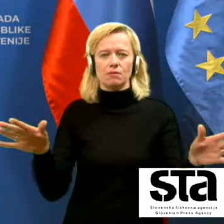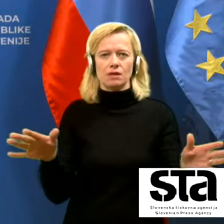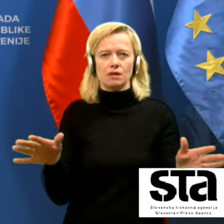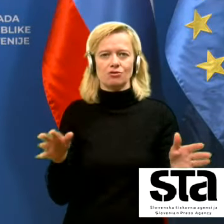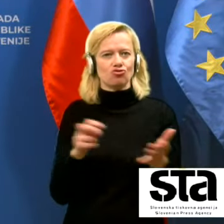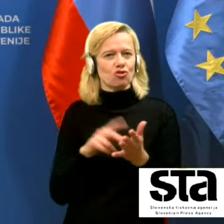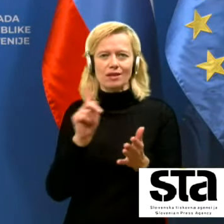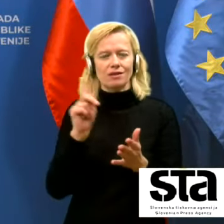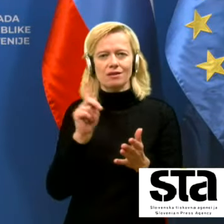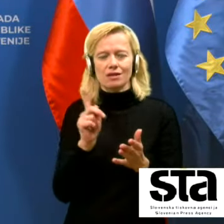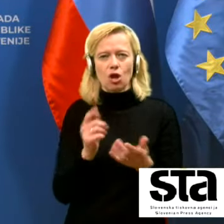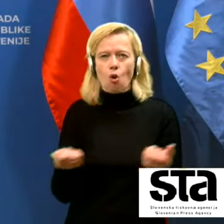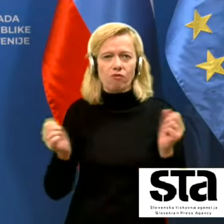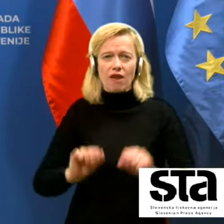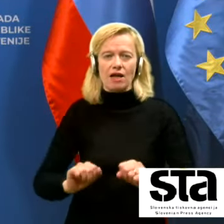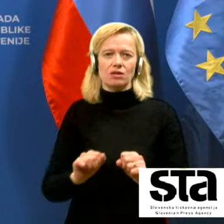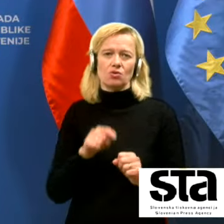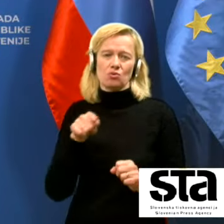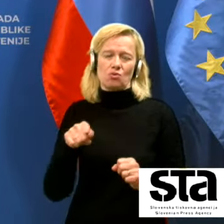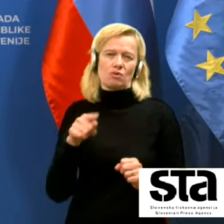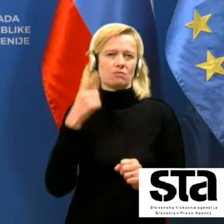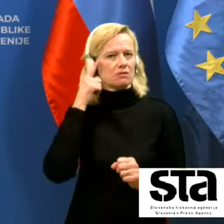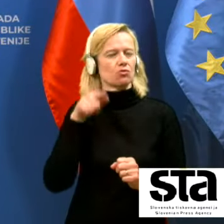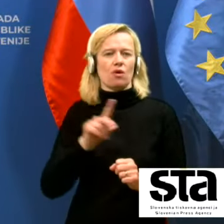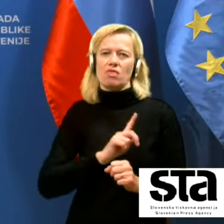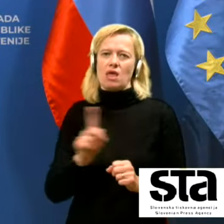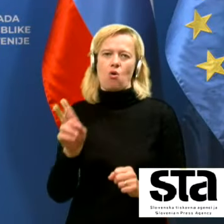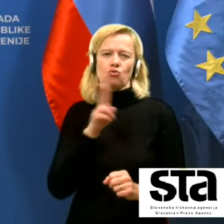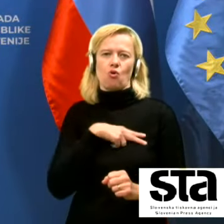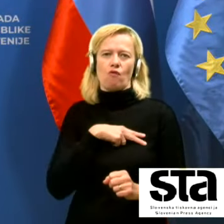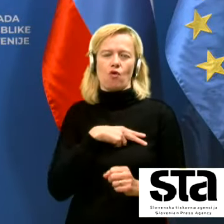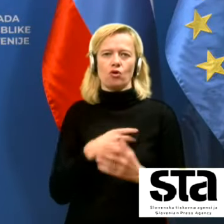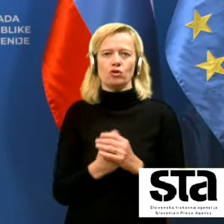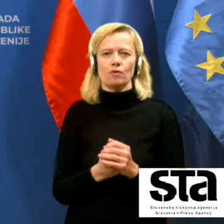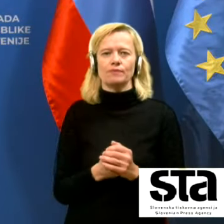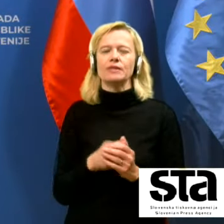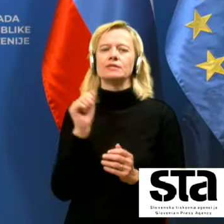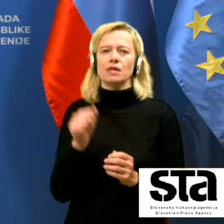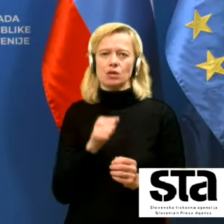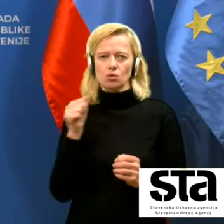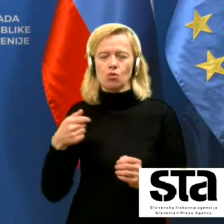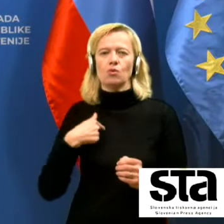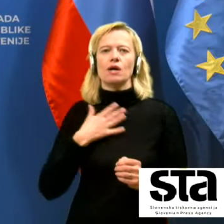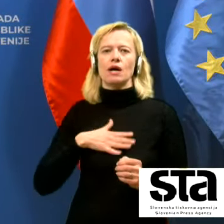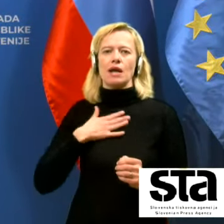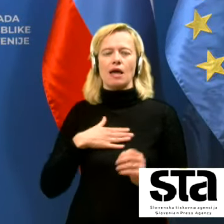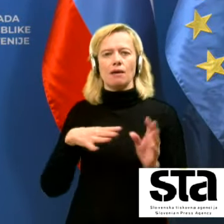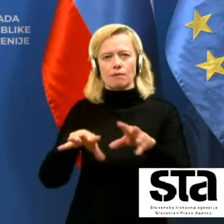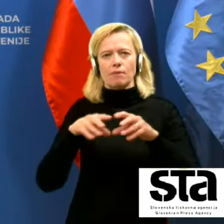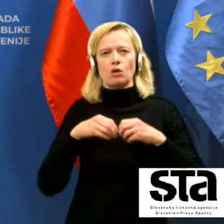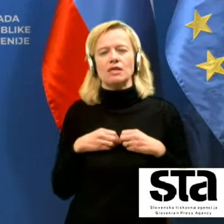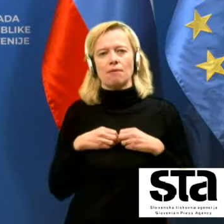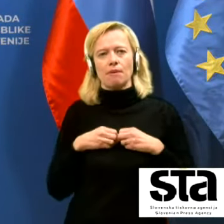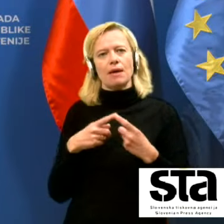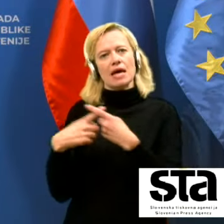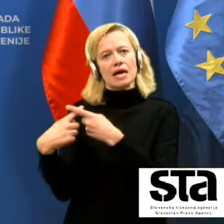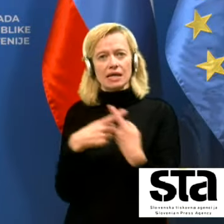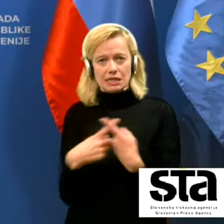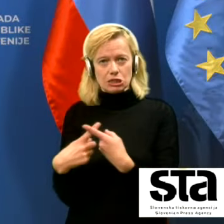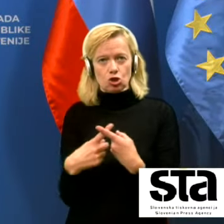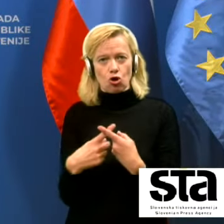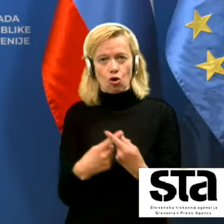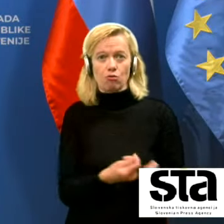obvladane, mislim, da bi bilo neodgovorno. Spravi, iz tega razloga raje prevzamem ta riziko, ki mi ga zakon